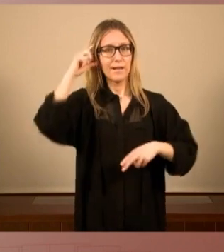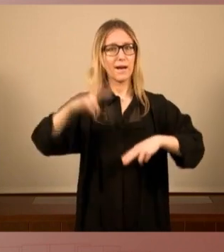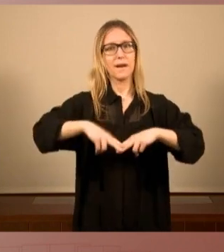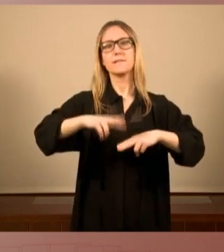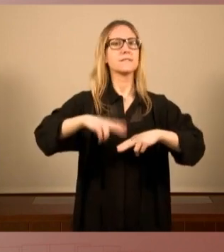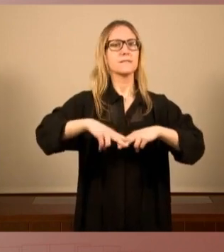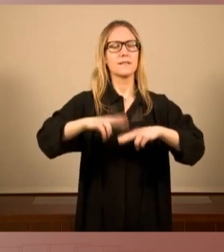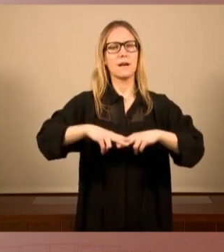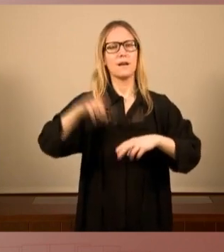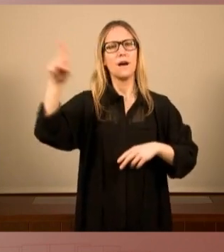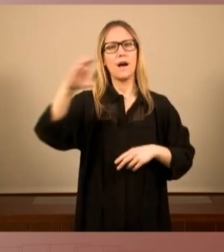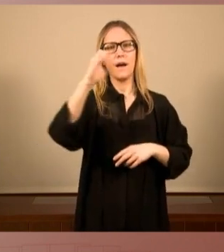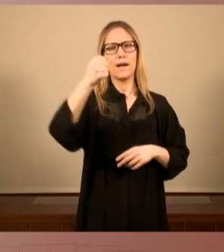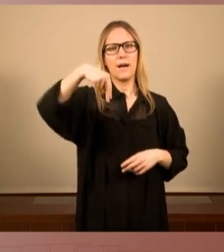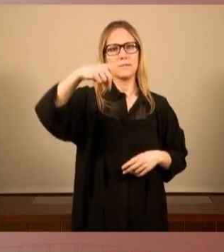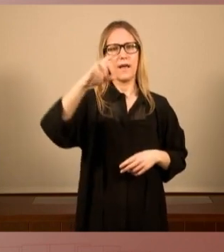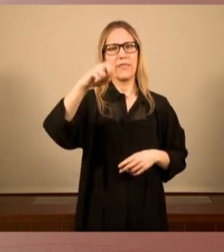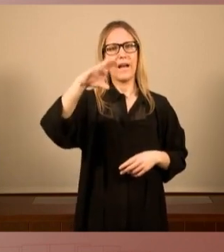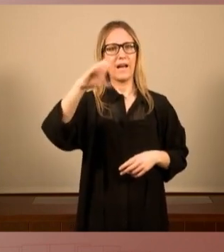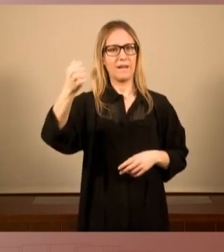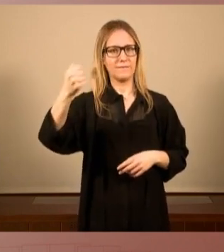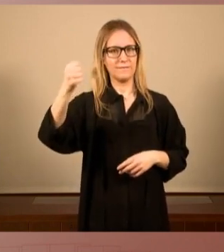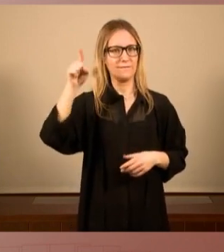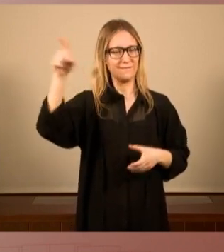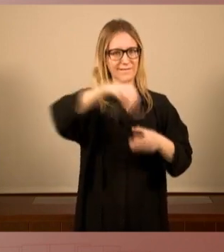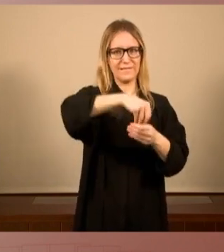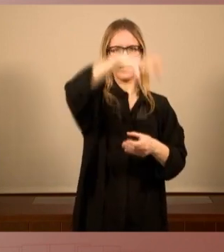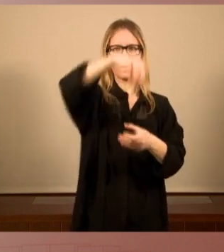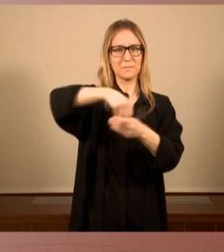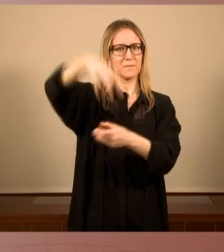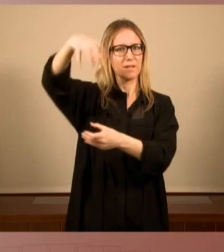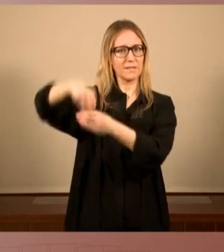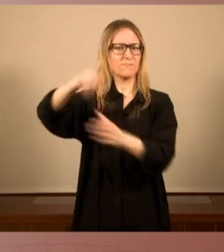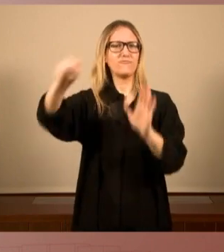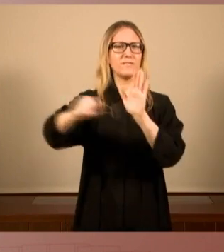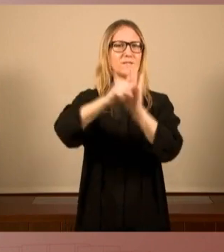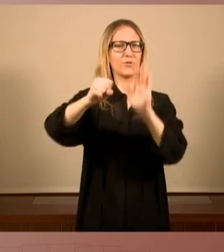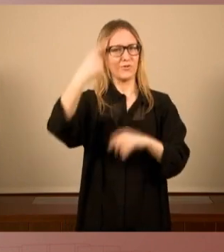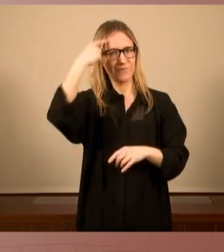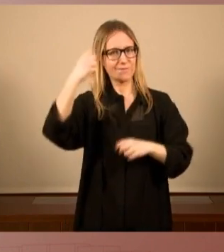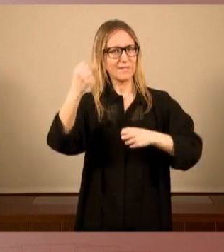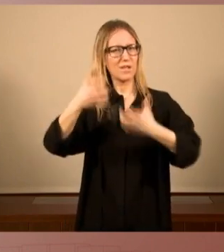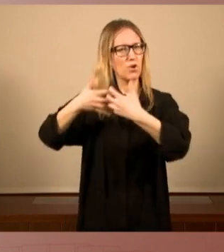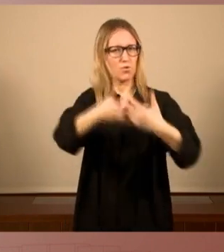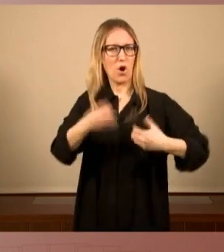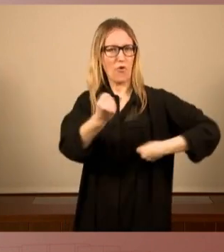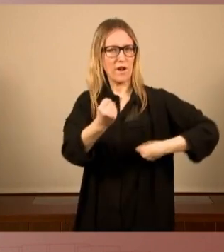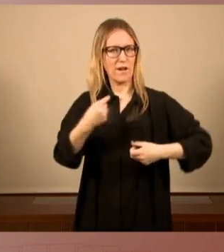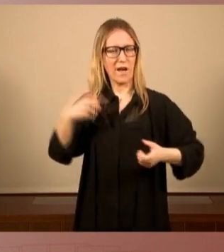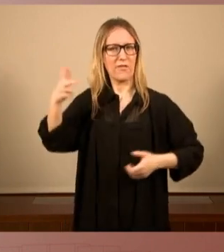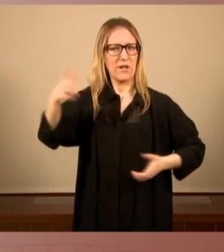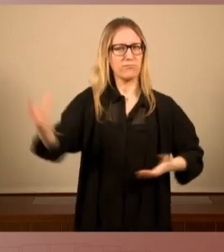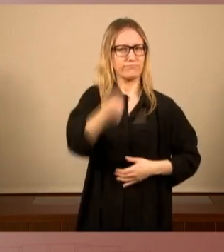xameneies de la canadenca. Un bon símbol per recordar com les lluites obreres ens van aconseguir drets que encara ara